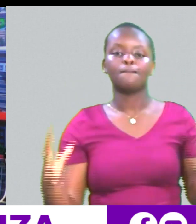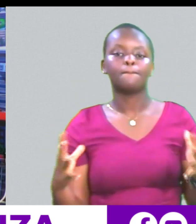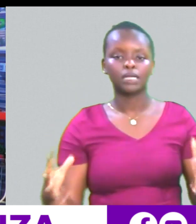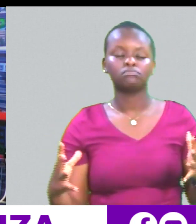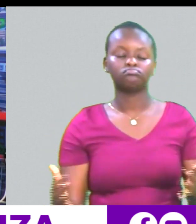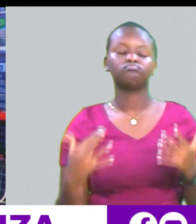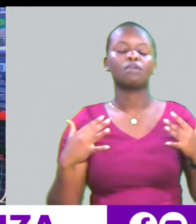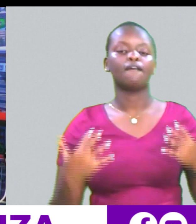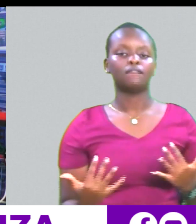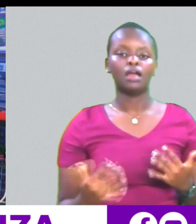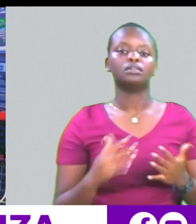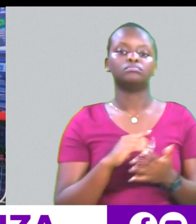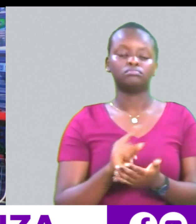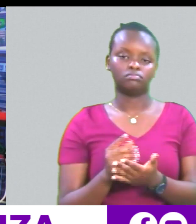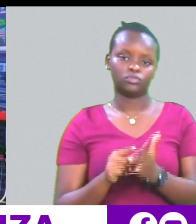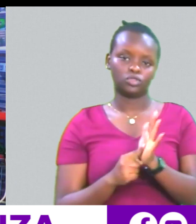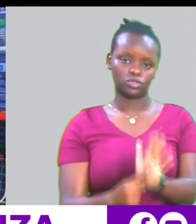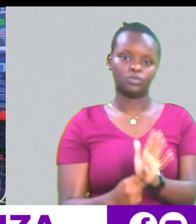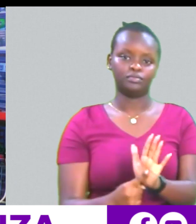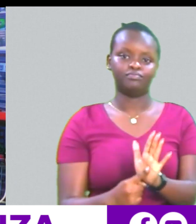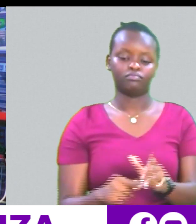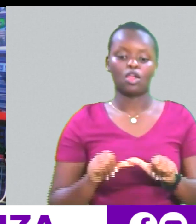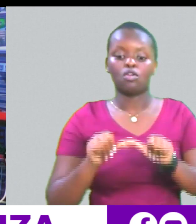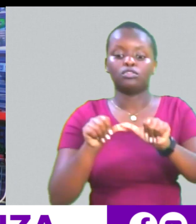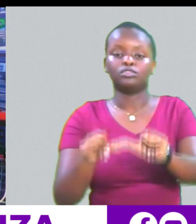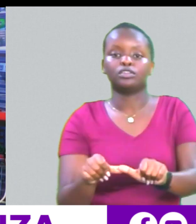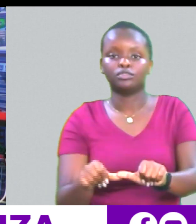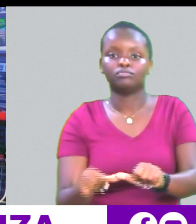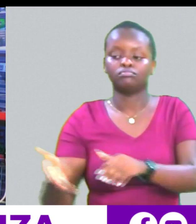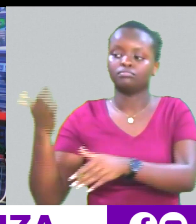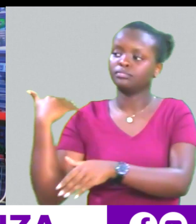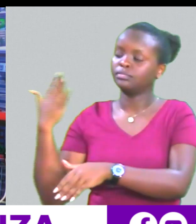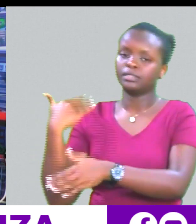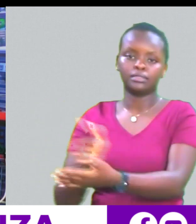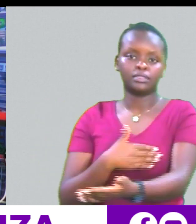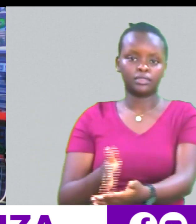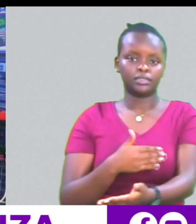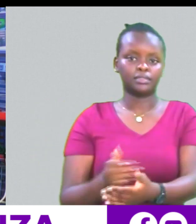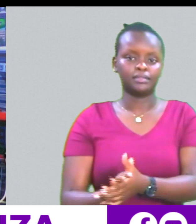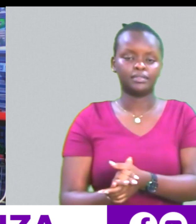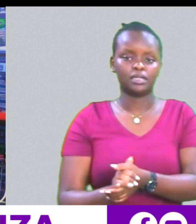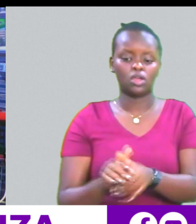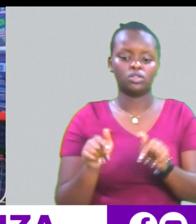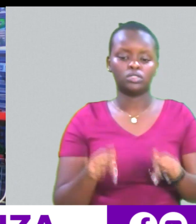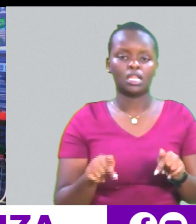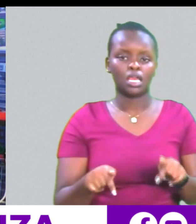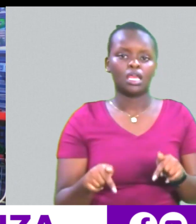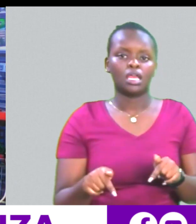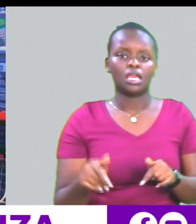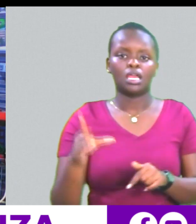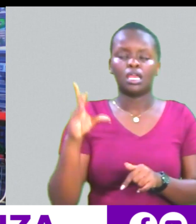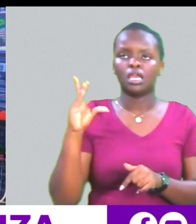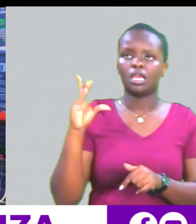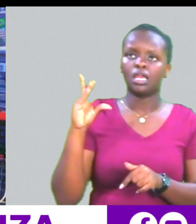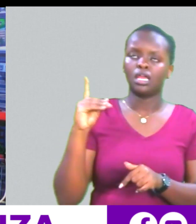tumeanza na mzikita Tutendelea tuna hiyo throwback kidogo Leo, theme ya leo ni David Kabaka